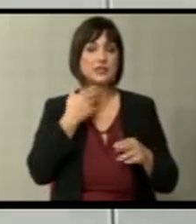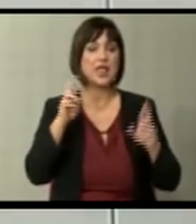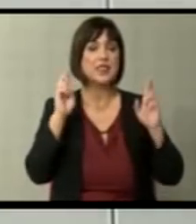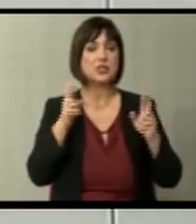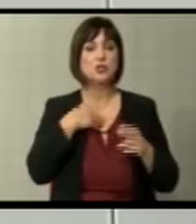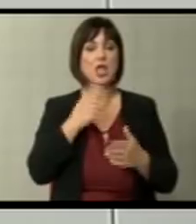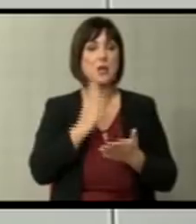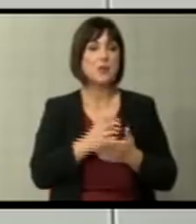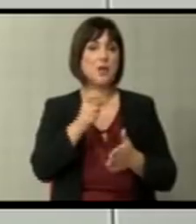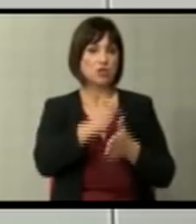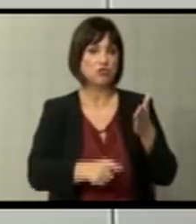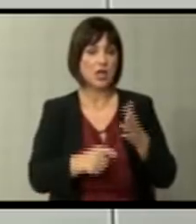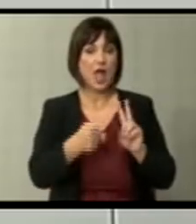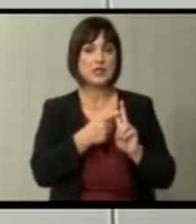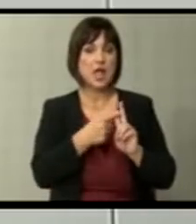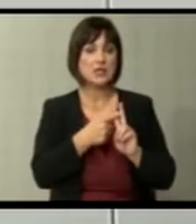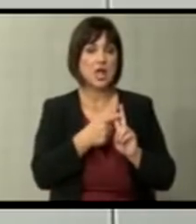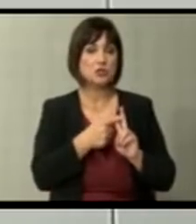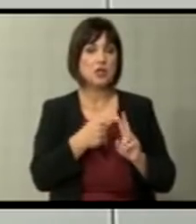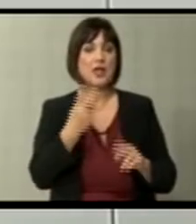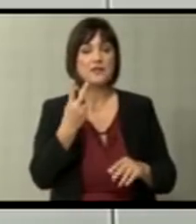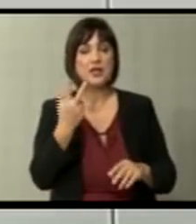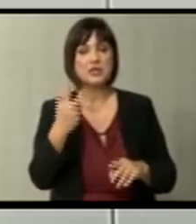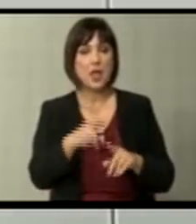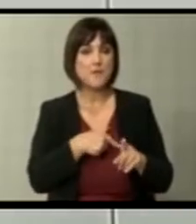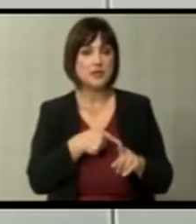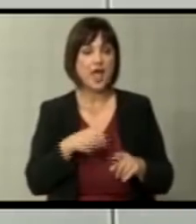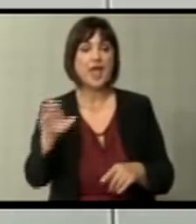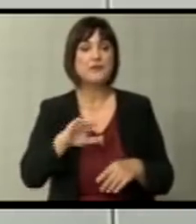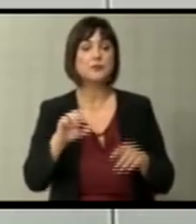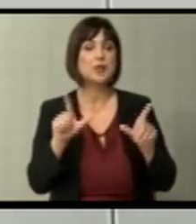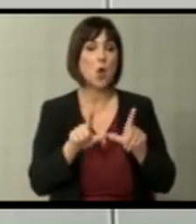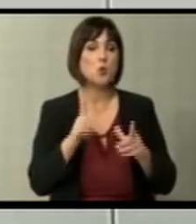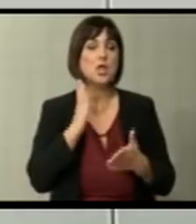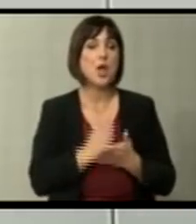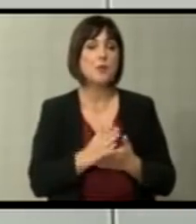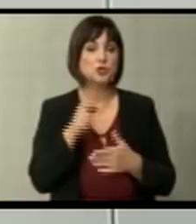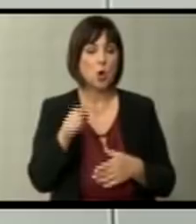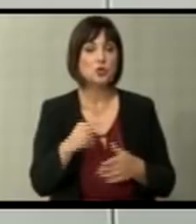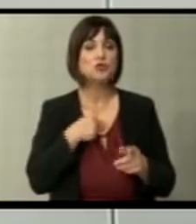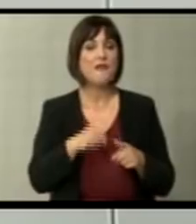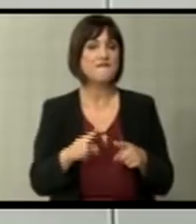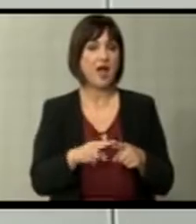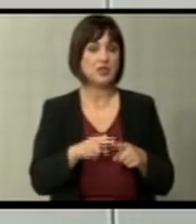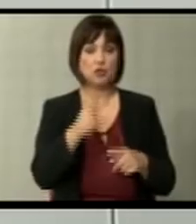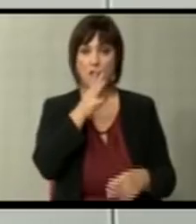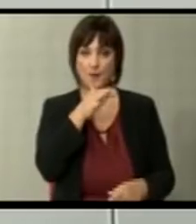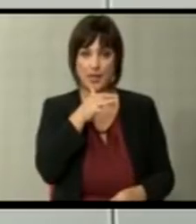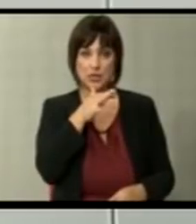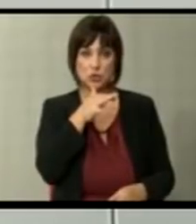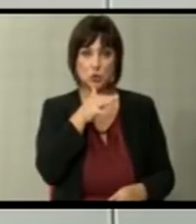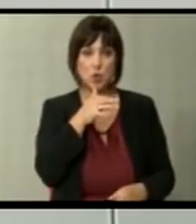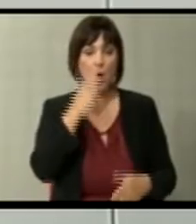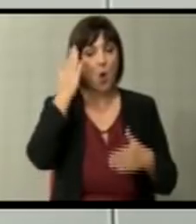известно дека ќе бидеме членка на НАТО за 2-3 месеци. Но Европска Тунија беше она што и недостасува на Македонија